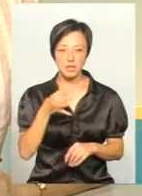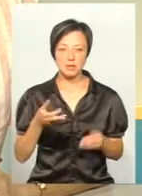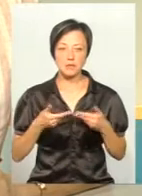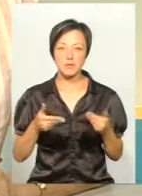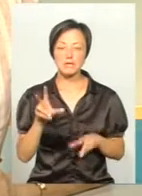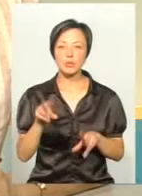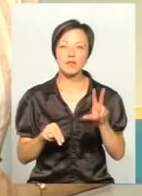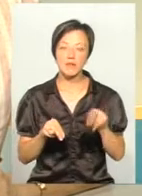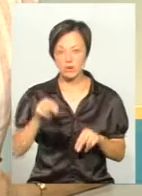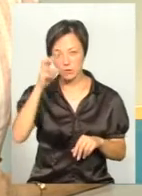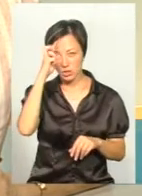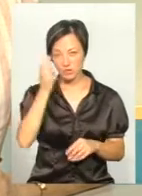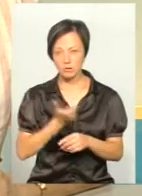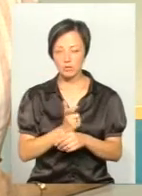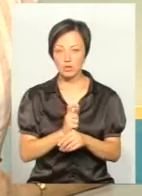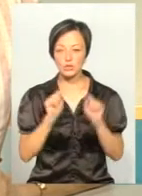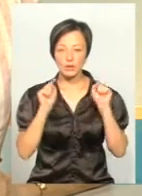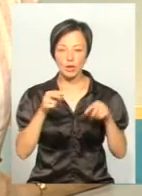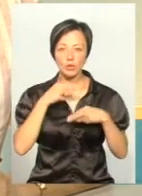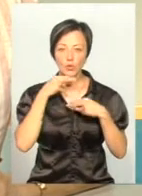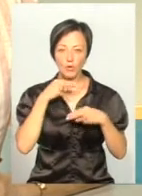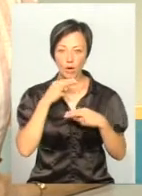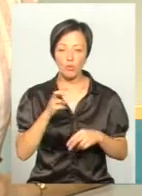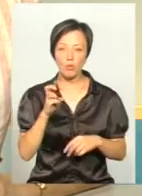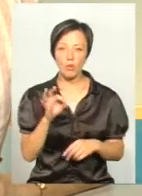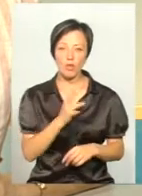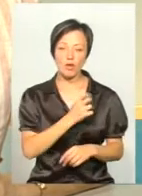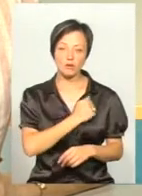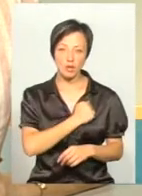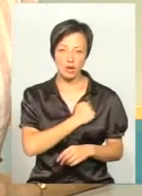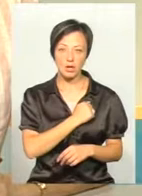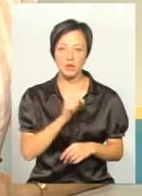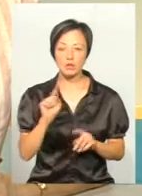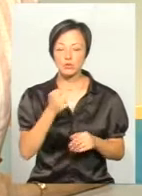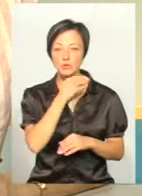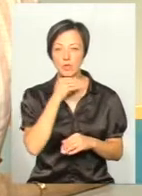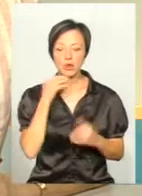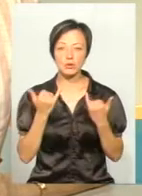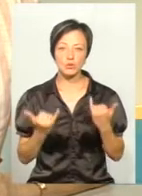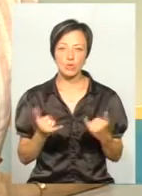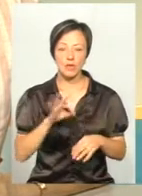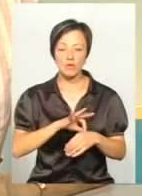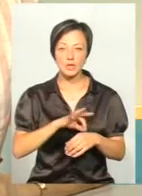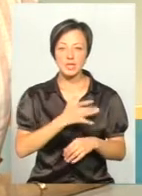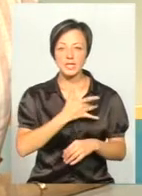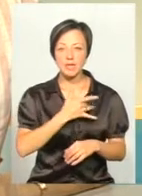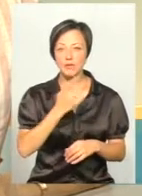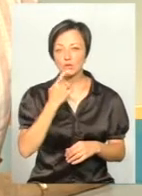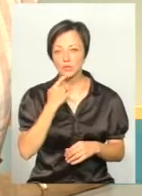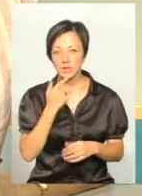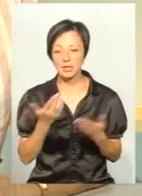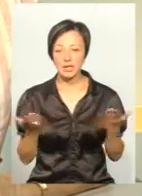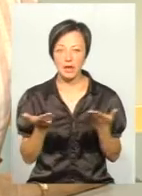сподіваємося, що держава більше буде звертати увагу, тому що, на жаль, дуже багато сьогодні хвороб серцево-судинних,